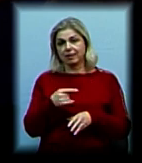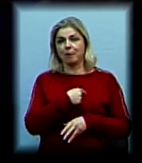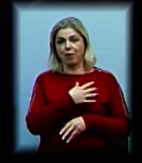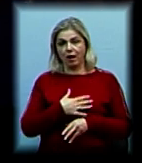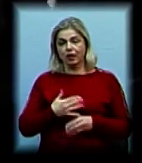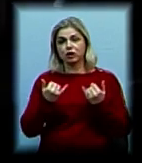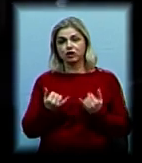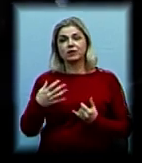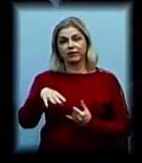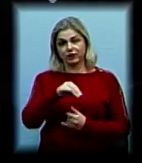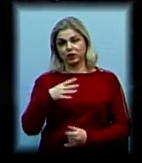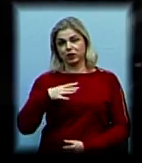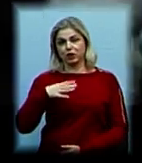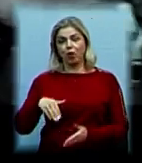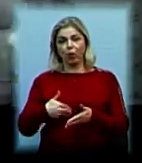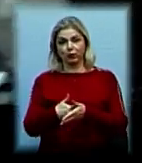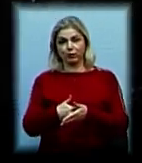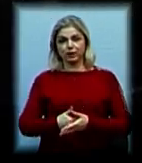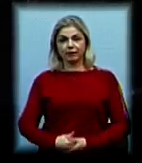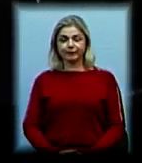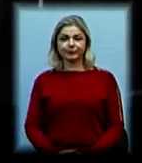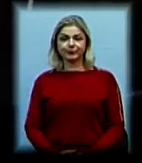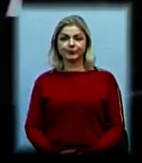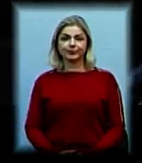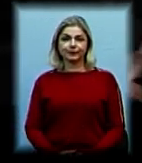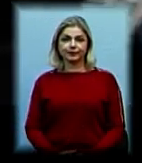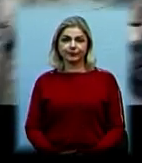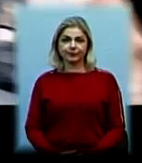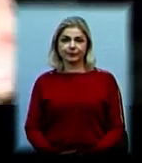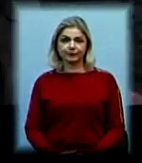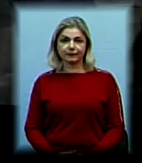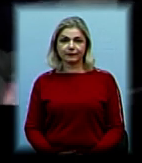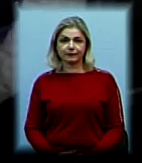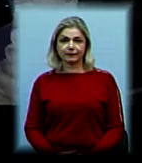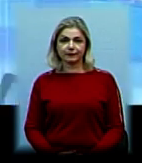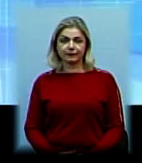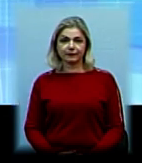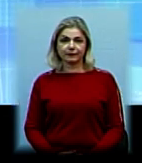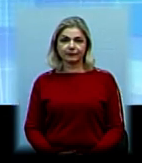відпустка. Олександр Гордієнко, Юлія Кускова, телевізійні новини Миколаївщини.